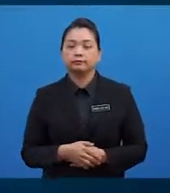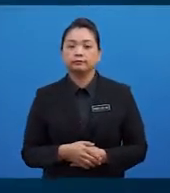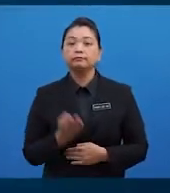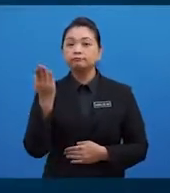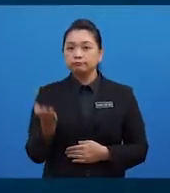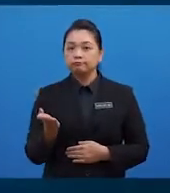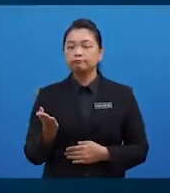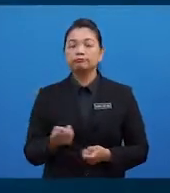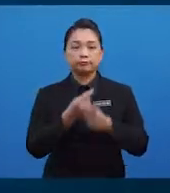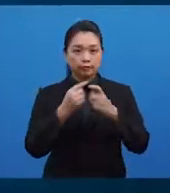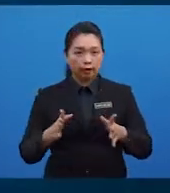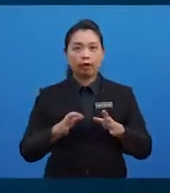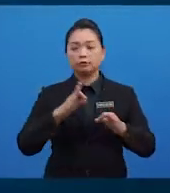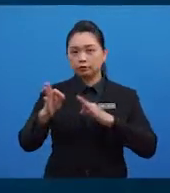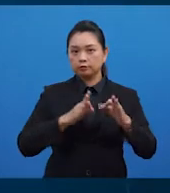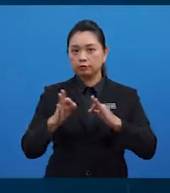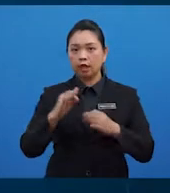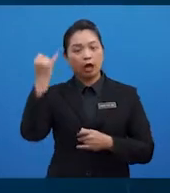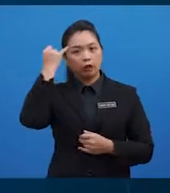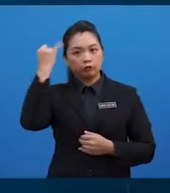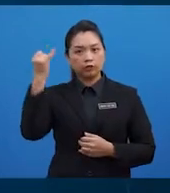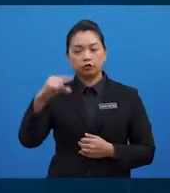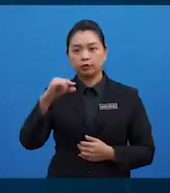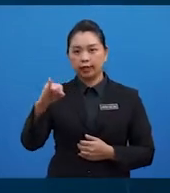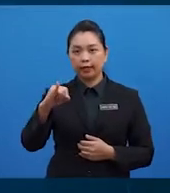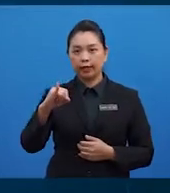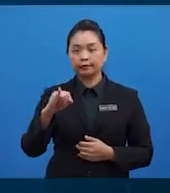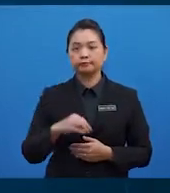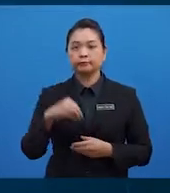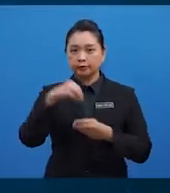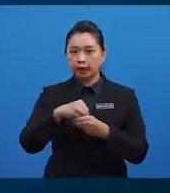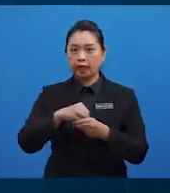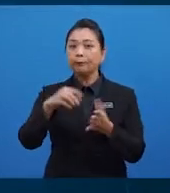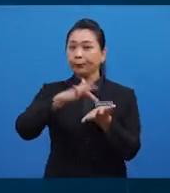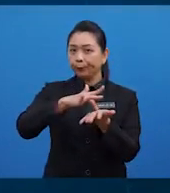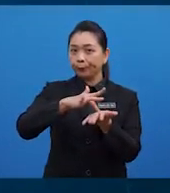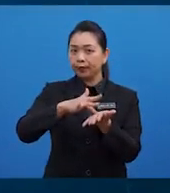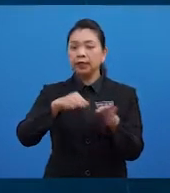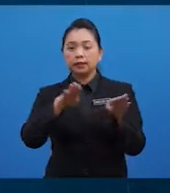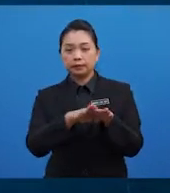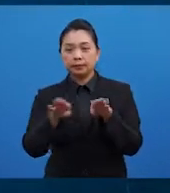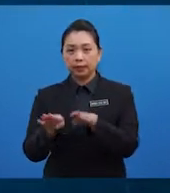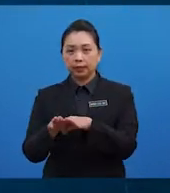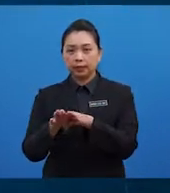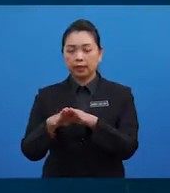Beliau telah menerangkan konsep GI dalam jurnal perubatan sebagai panduan untuk